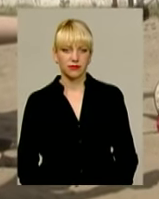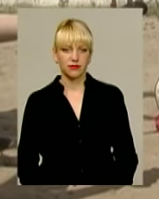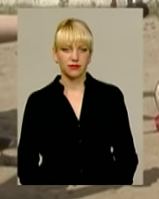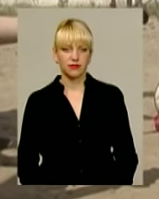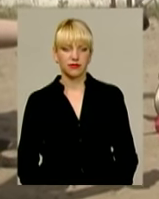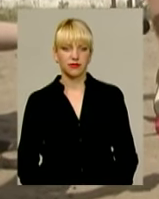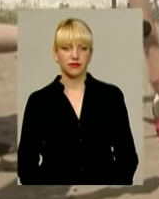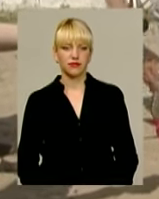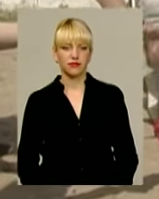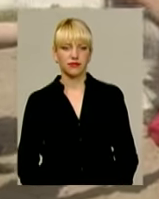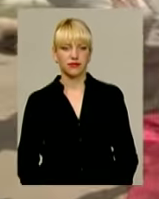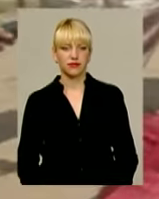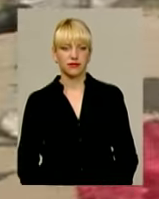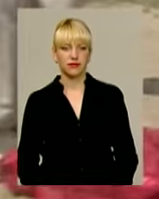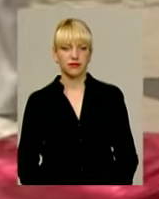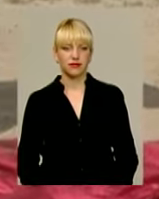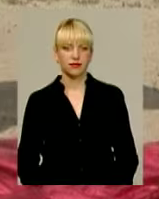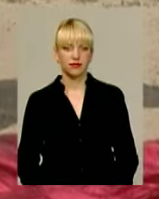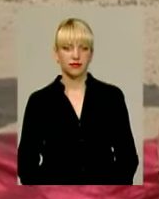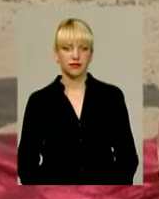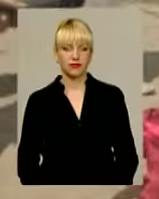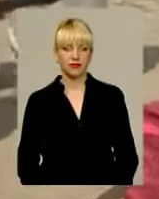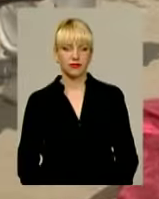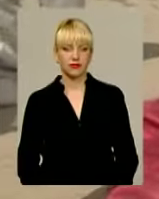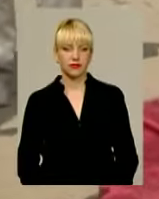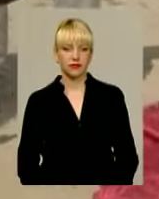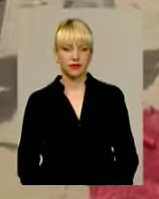Отак потрібно реанімувати людину.